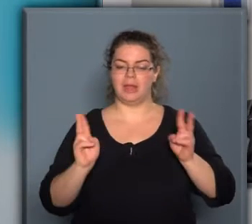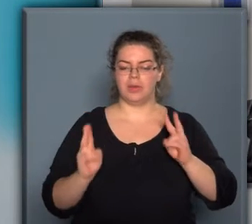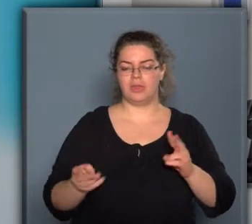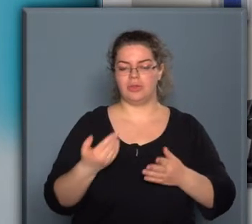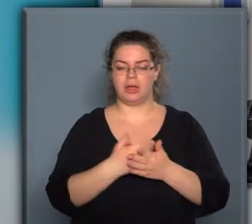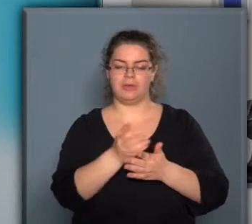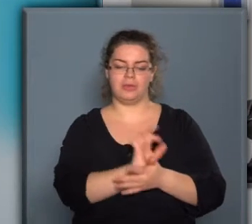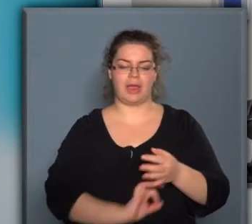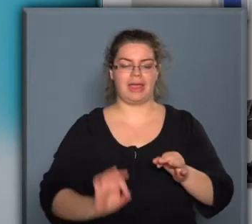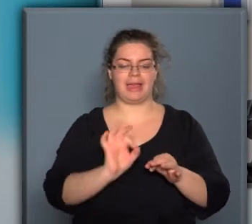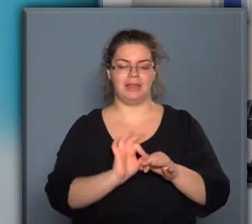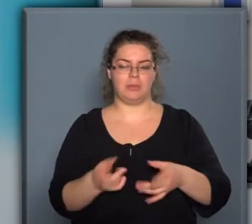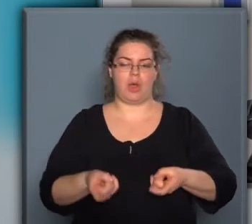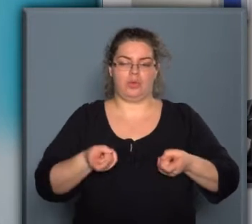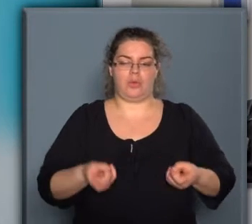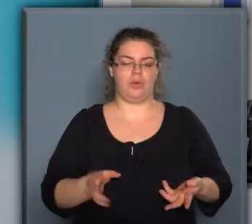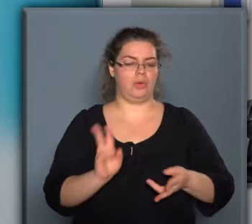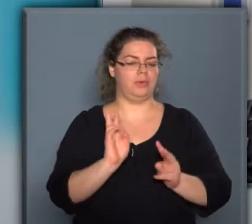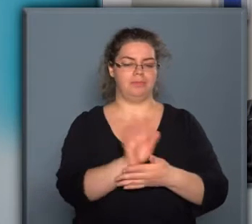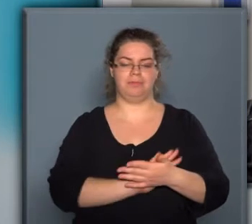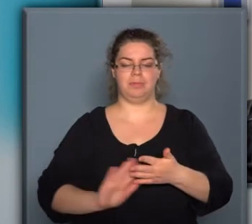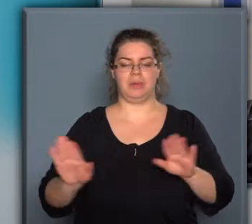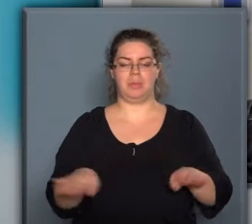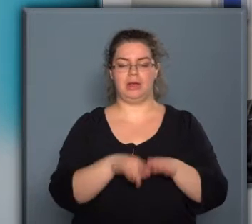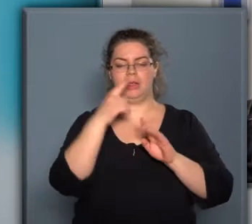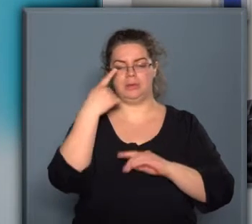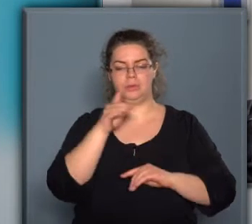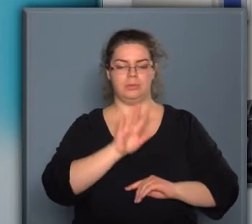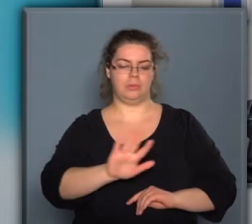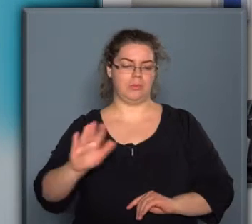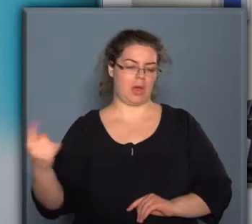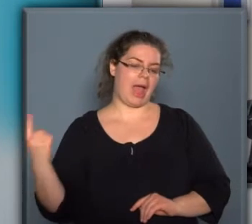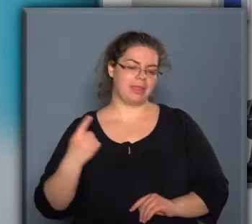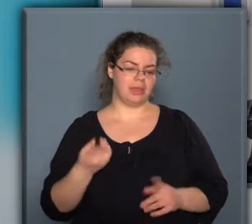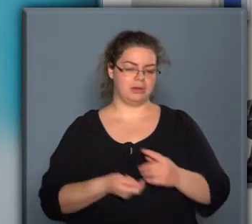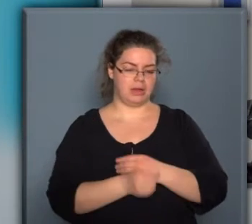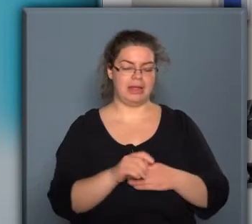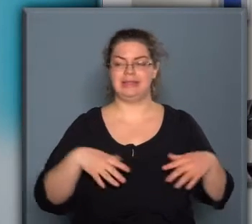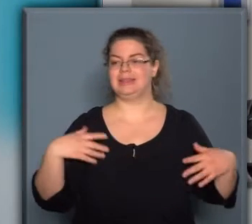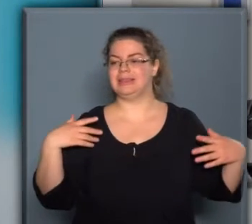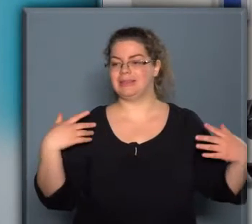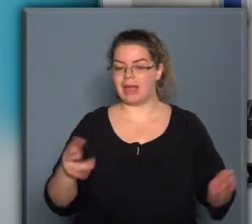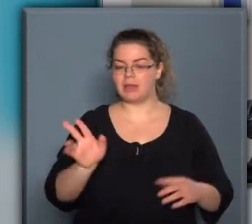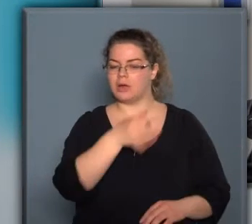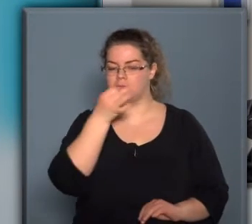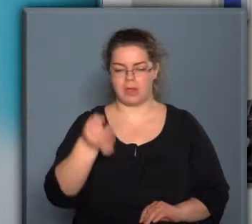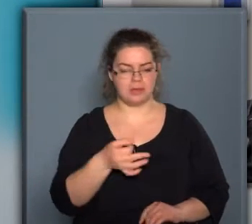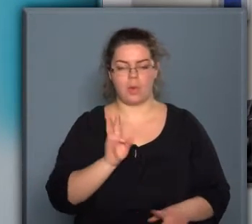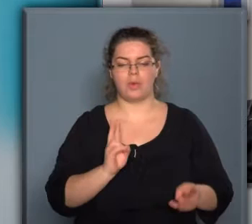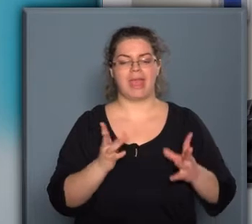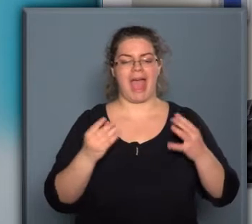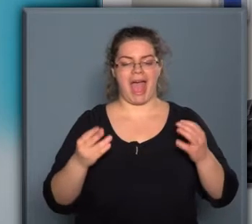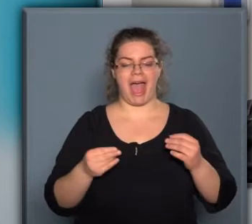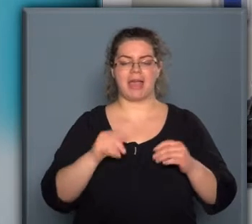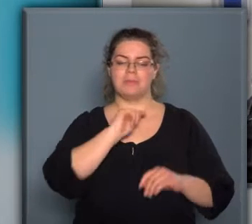a gazdaság egészében, az attól függ, hogy milyen partnereket tudnak maguk számára találni. Tehát arról van szó, hogy